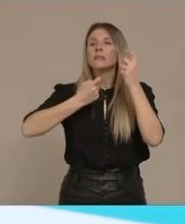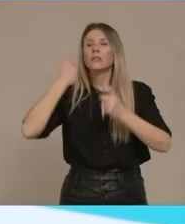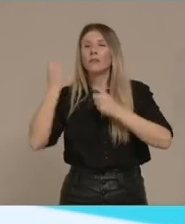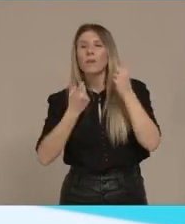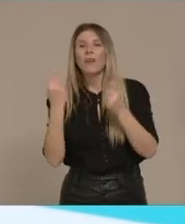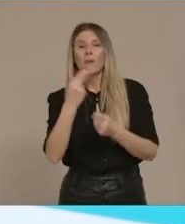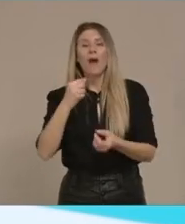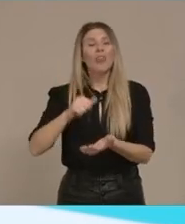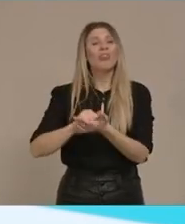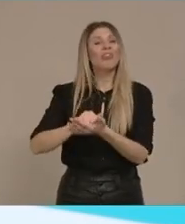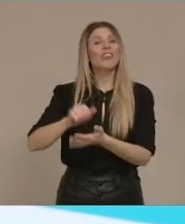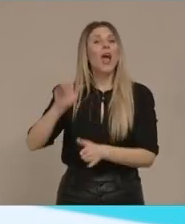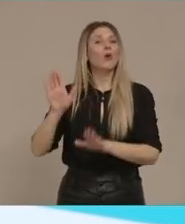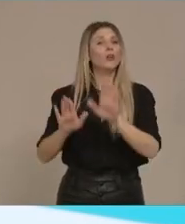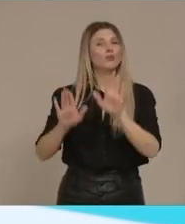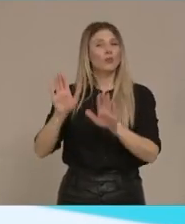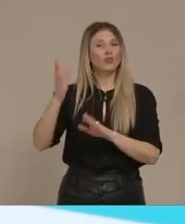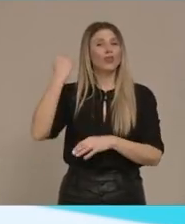διαγωνισμού